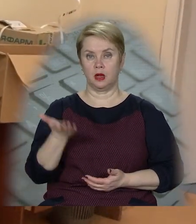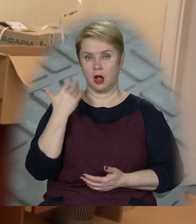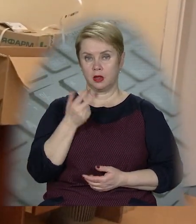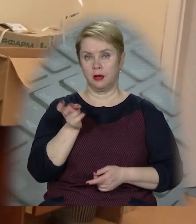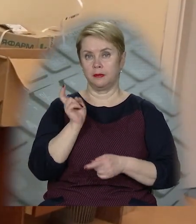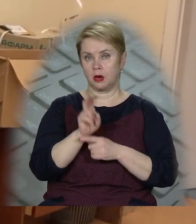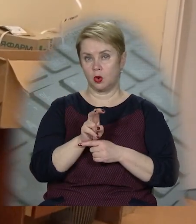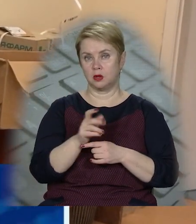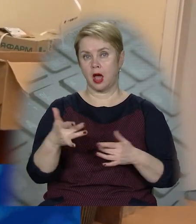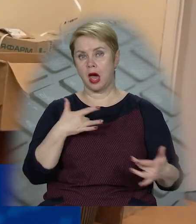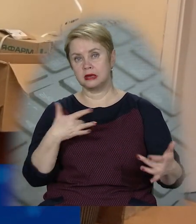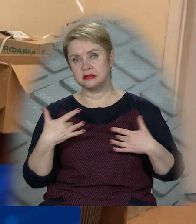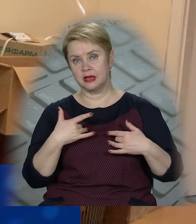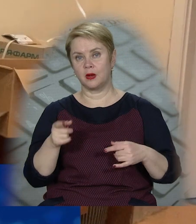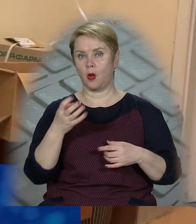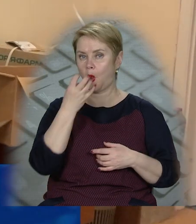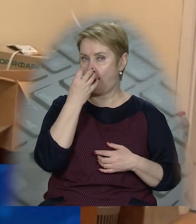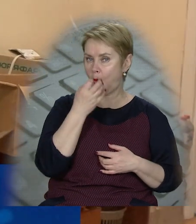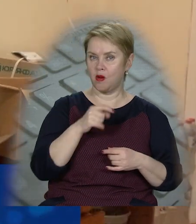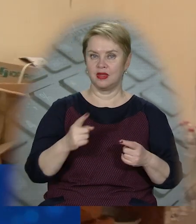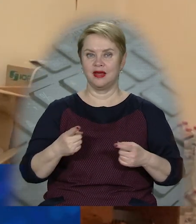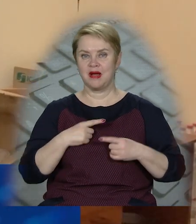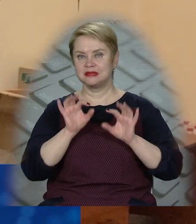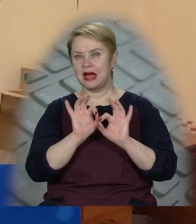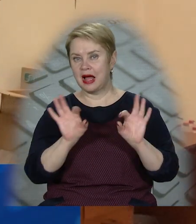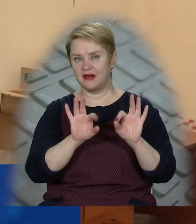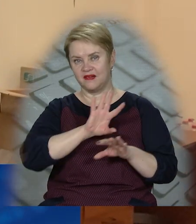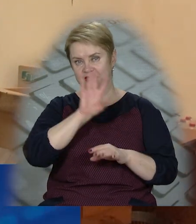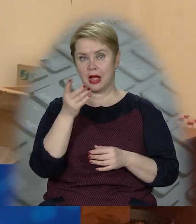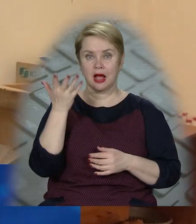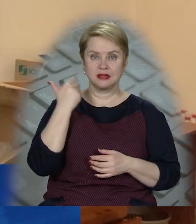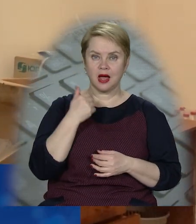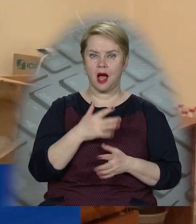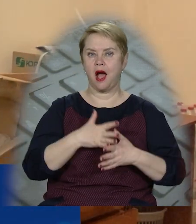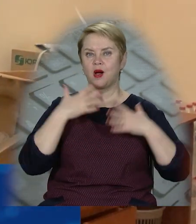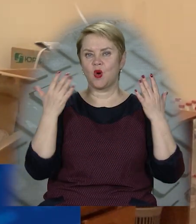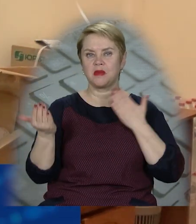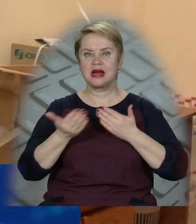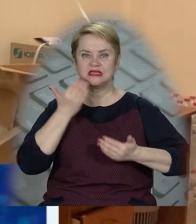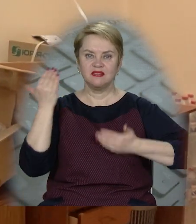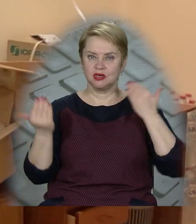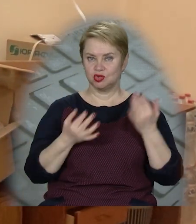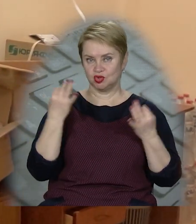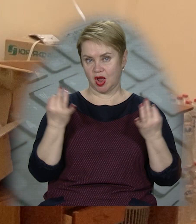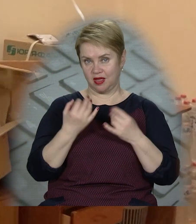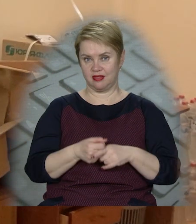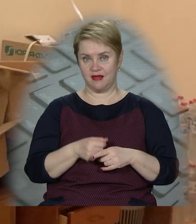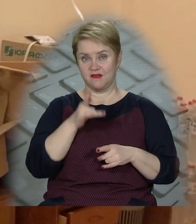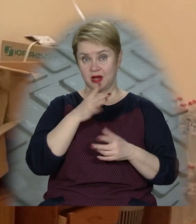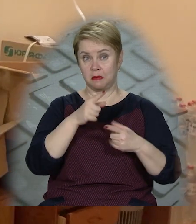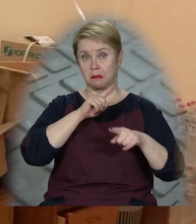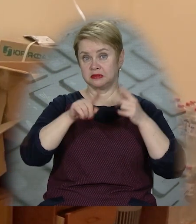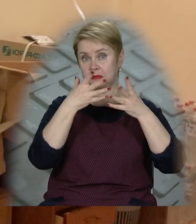клоуни, коли приходять артисти, коли приходить хтось з мастер-класами, це, звісно, велике розвлечення і час